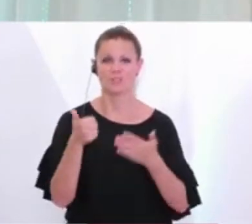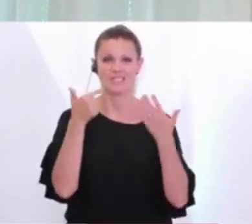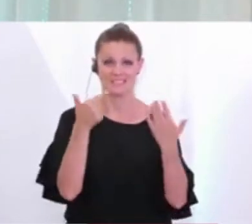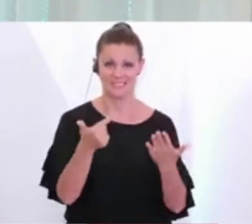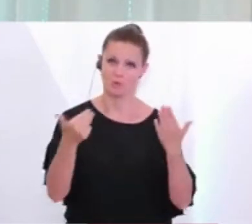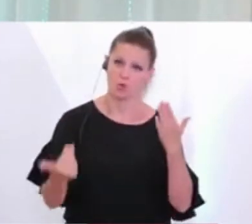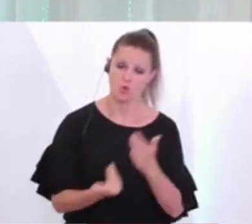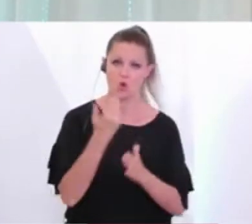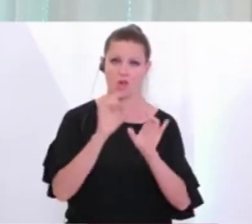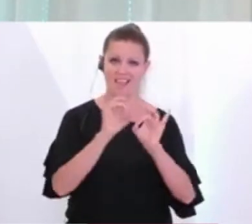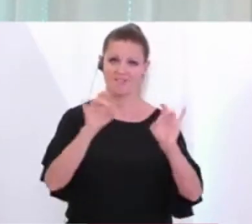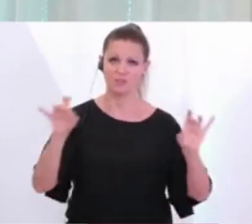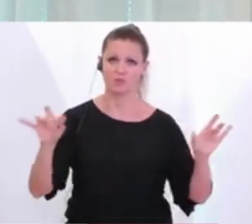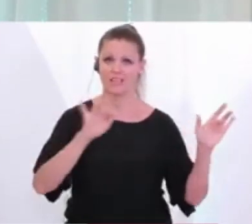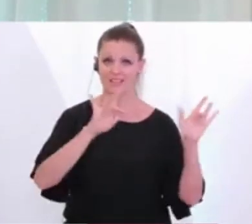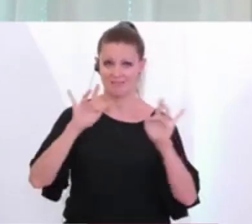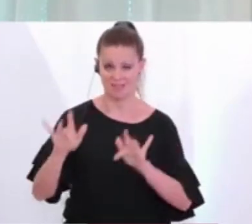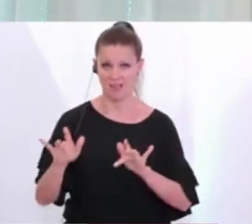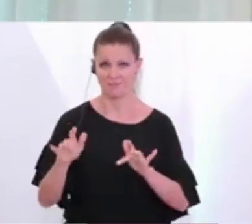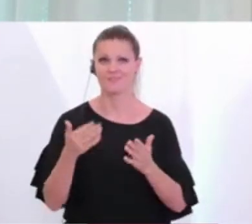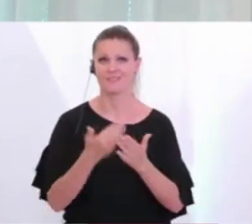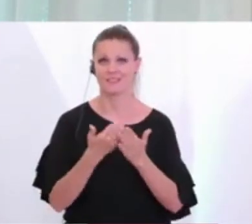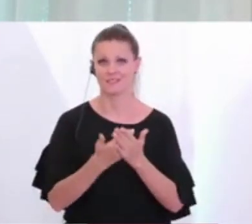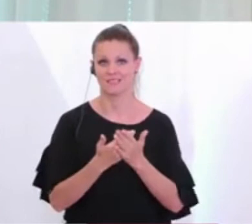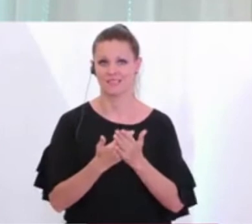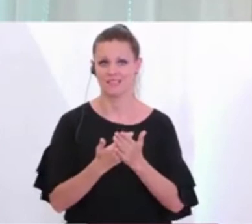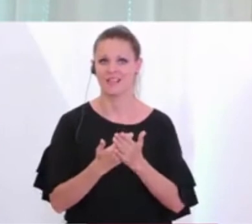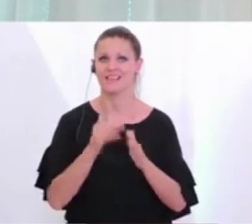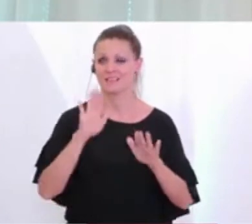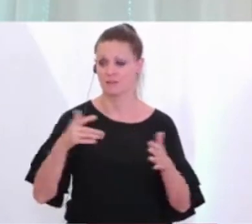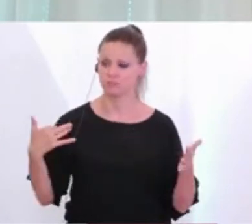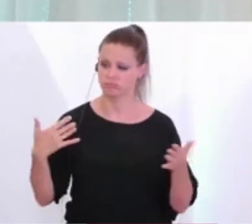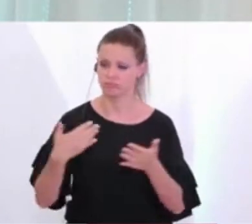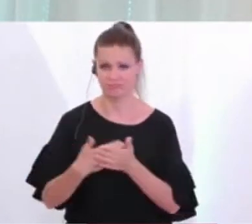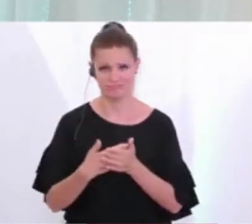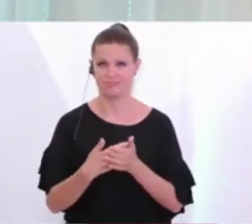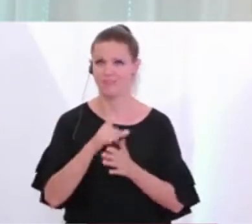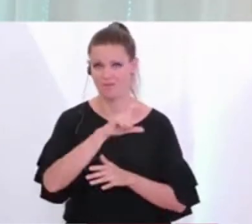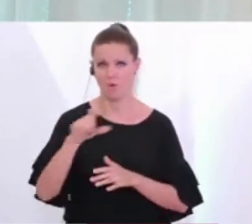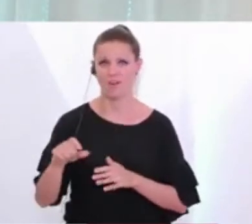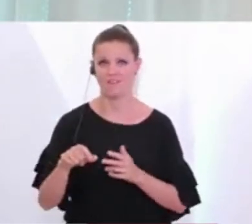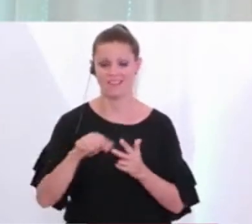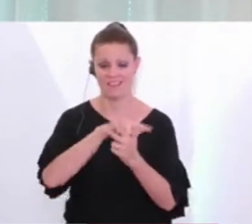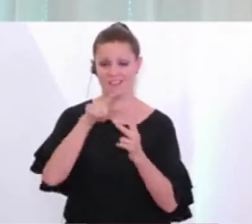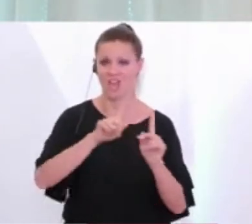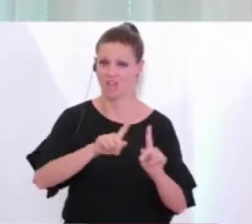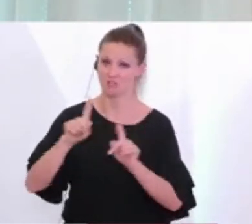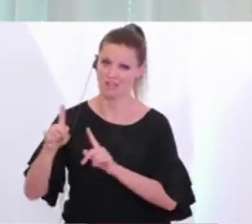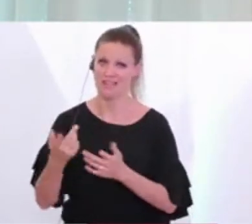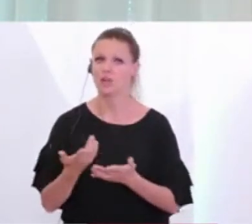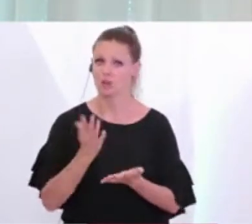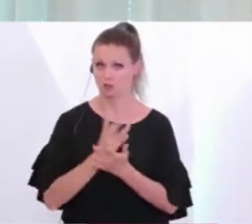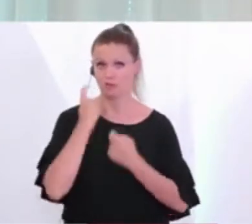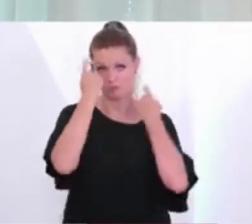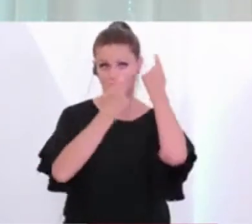Neuinfektionen hatten. Wir sind damit erstmals seit vielen Wochen wieder dreistellig. Das ist schon eine